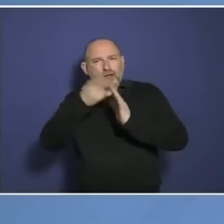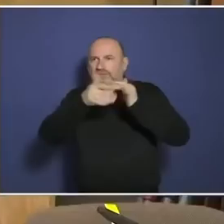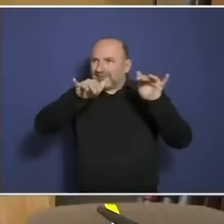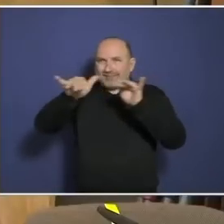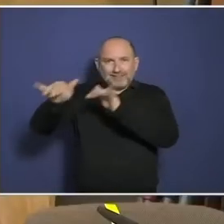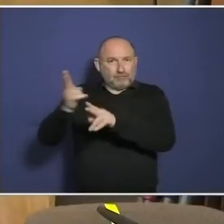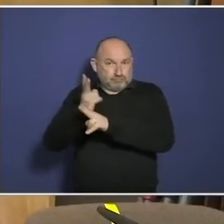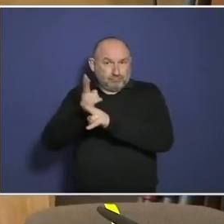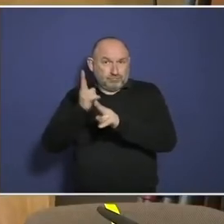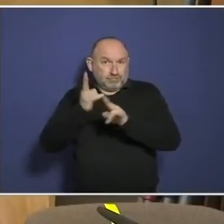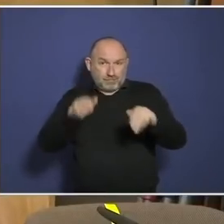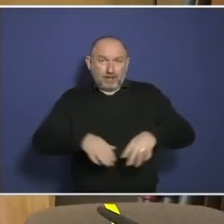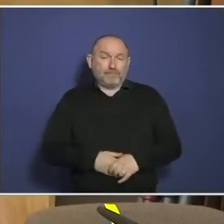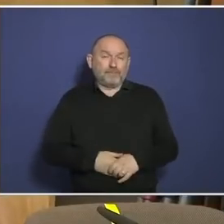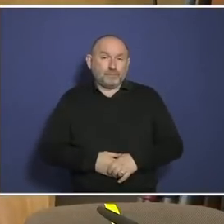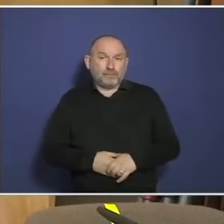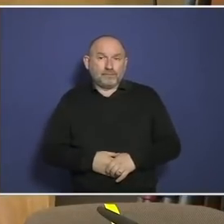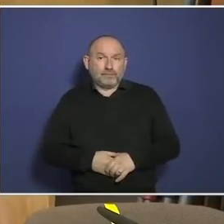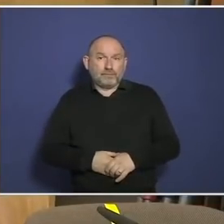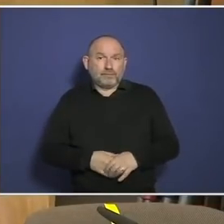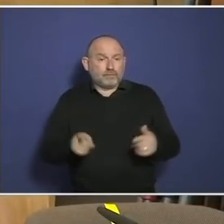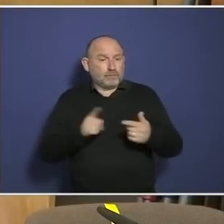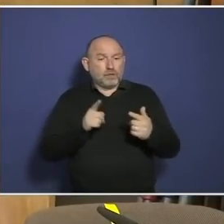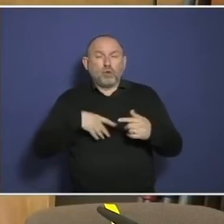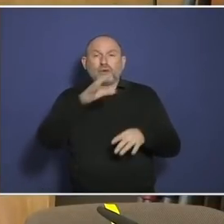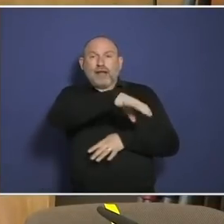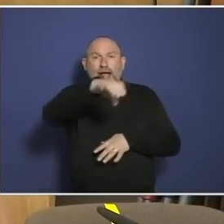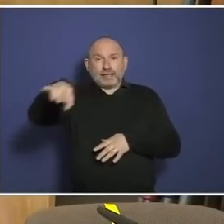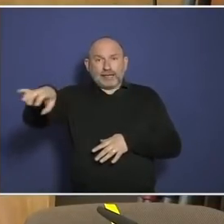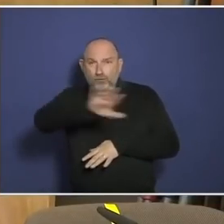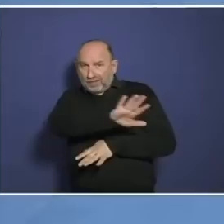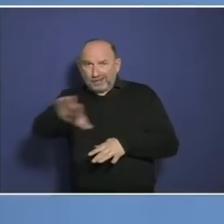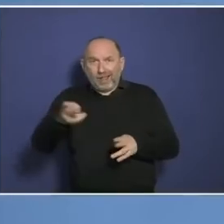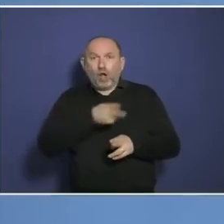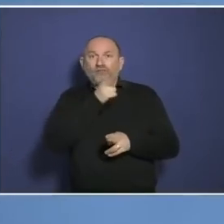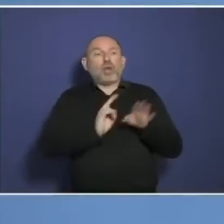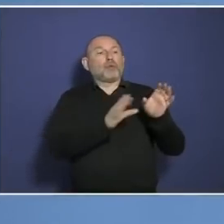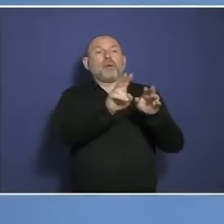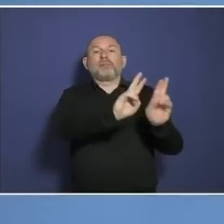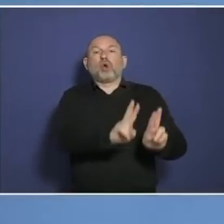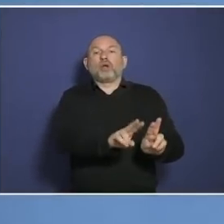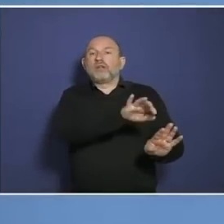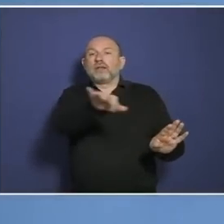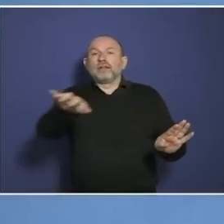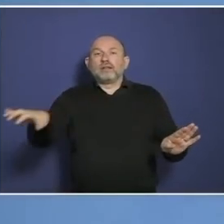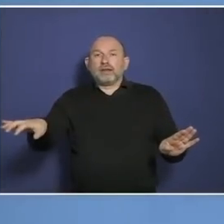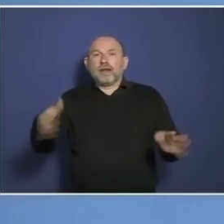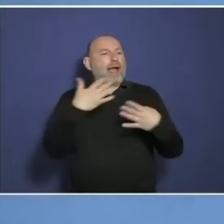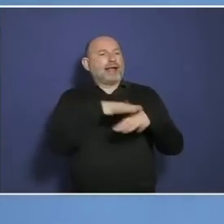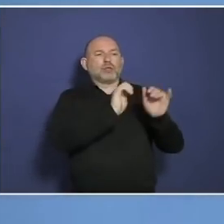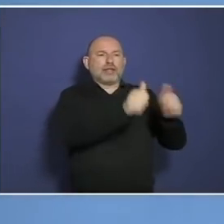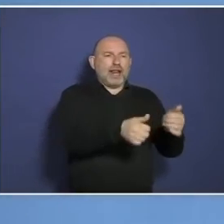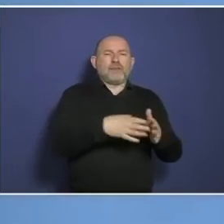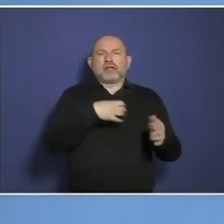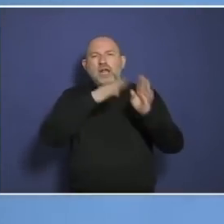in den Einrichtungen, wo vulnerable Gruppen betreut werden, also von der Eingliederungshilfe über